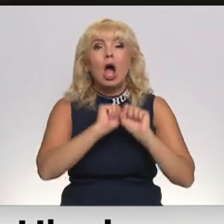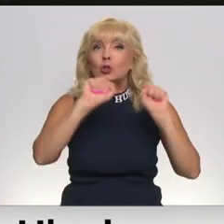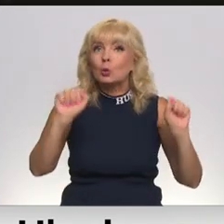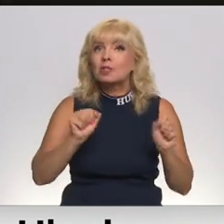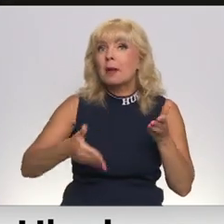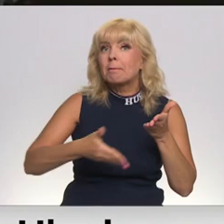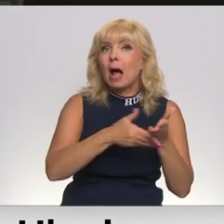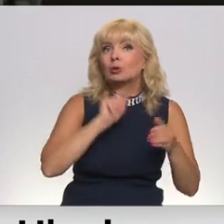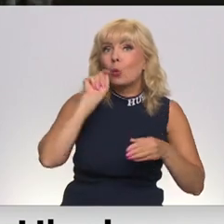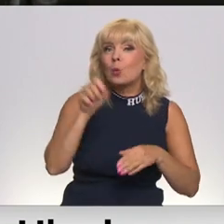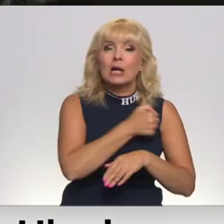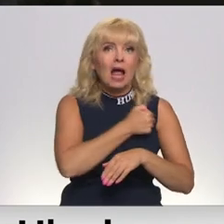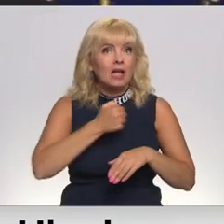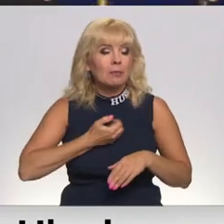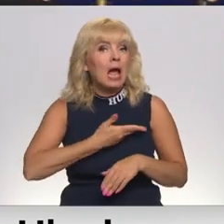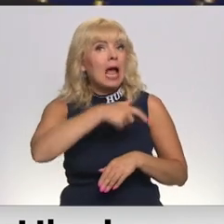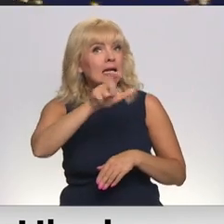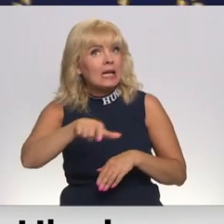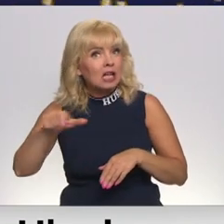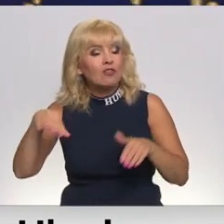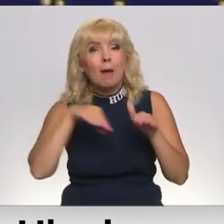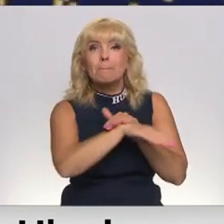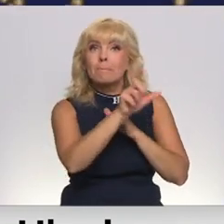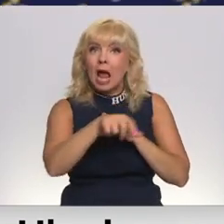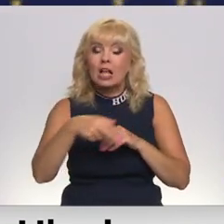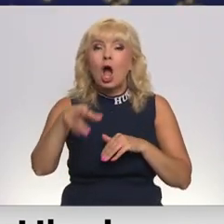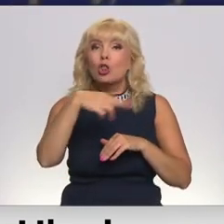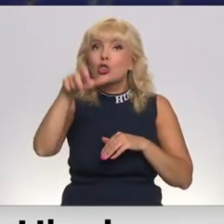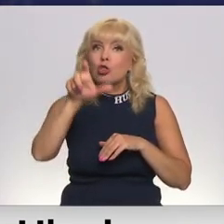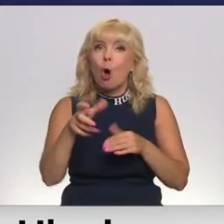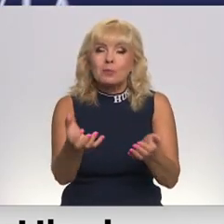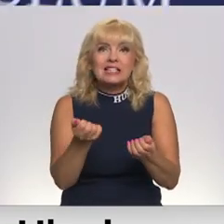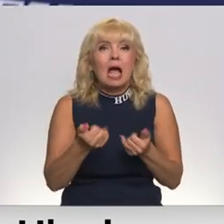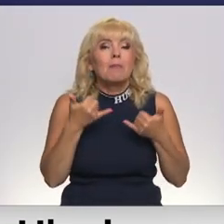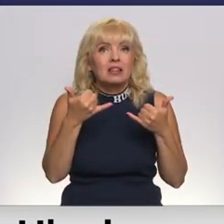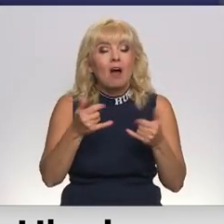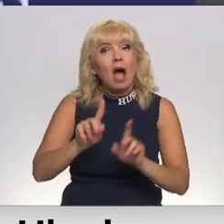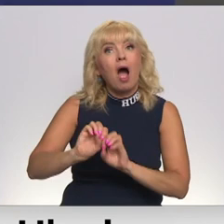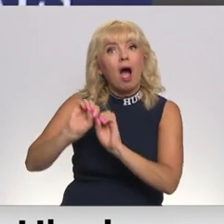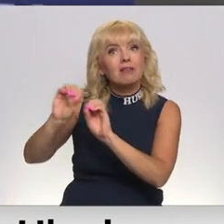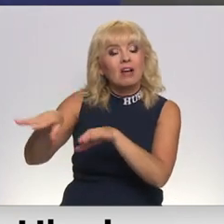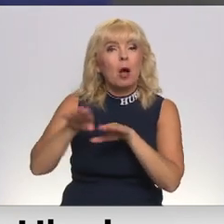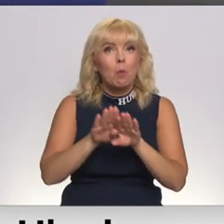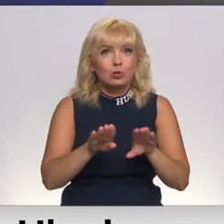palīdzēt Ukrainas armijai, iedzīvotājiem un bēgļiem. Dombrovskis saņem to dāvanu šodien nodevu muzejam.